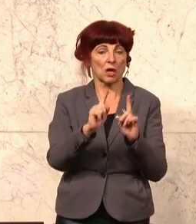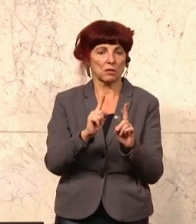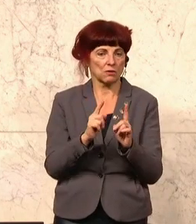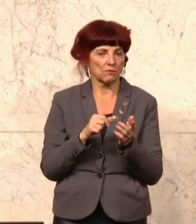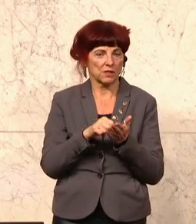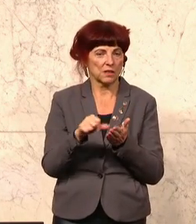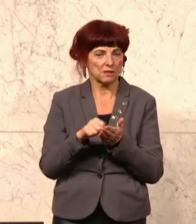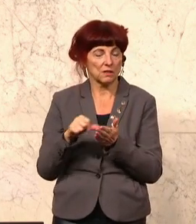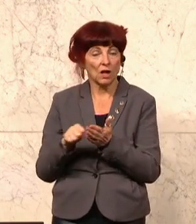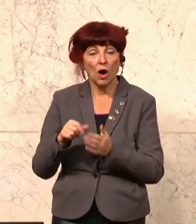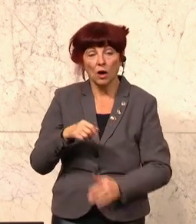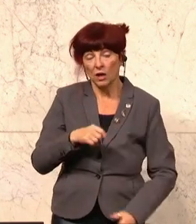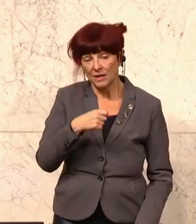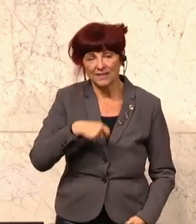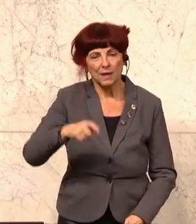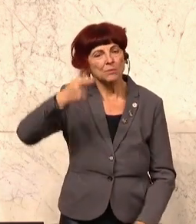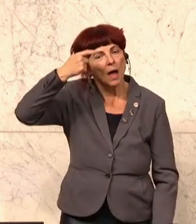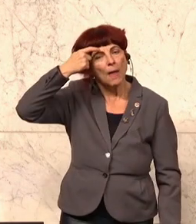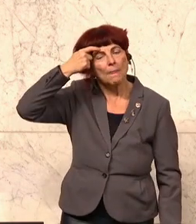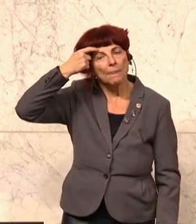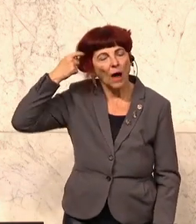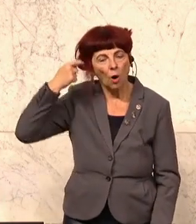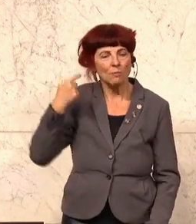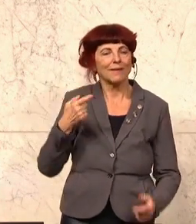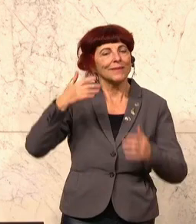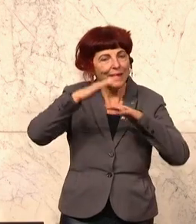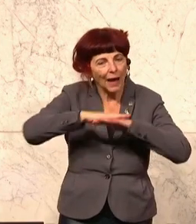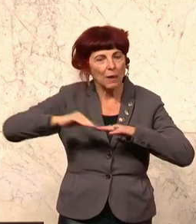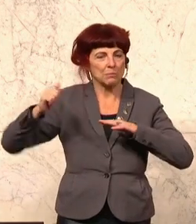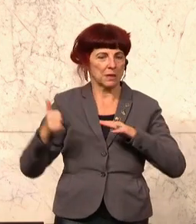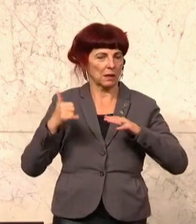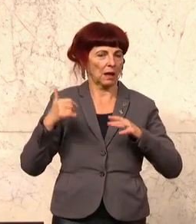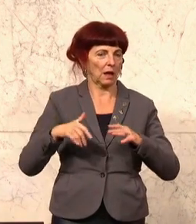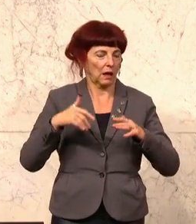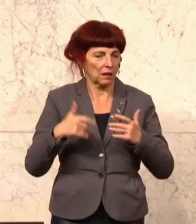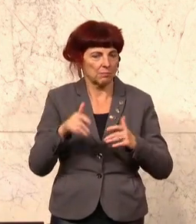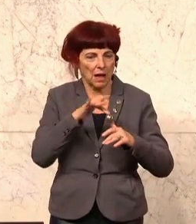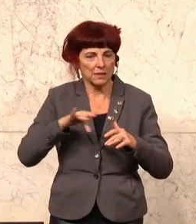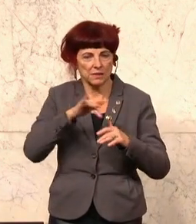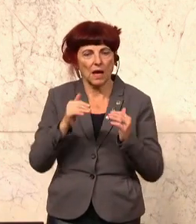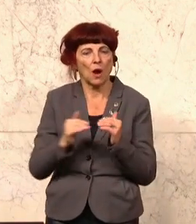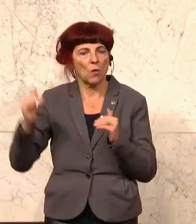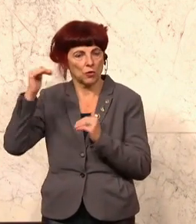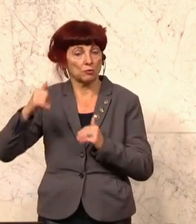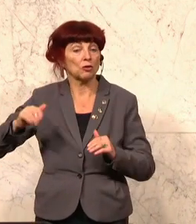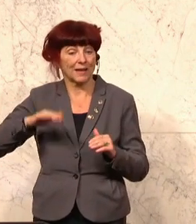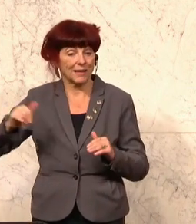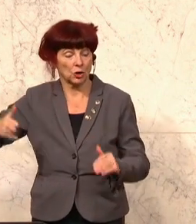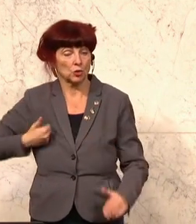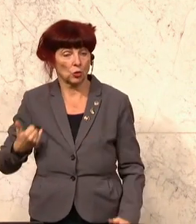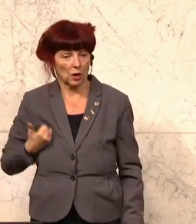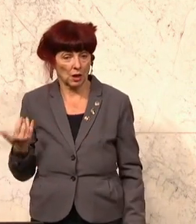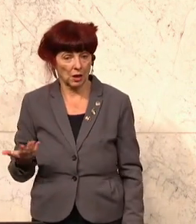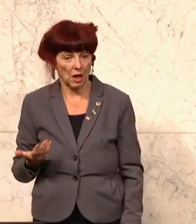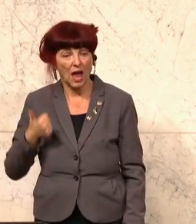Traumatherapieplätze für Kriegs und Folterüberlebende, viele von ihnen Kinder und Jugendliche, maßgeblich erhöht. Eine Million Euro